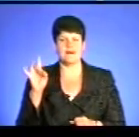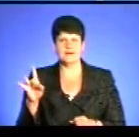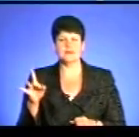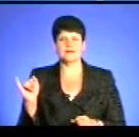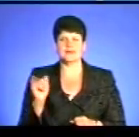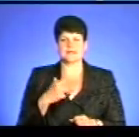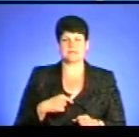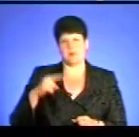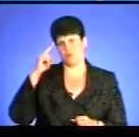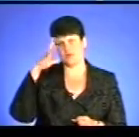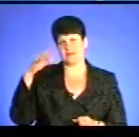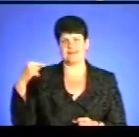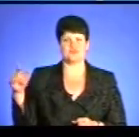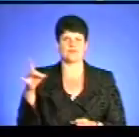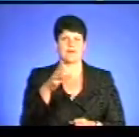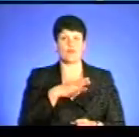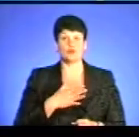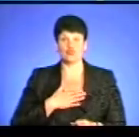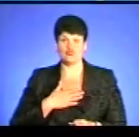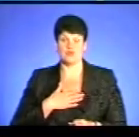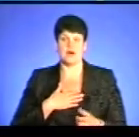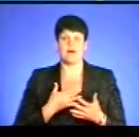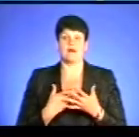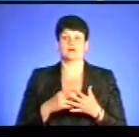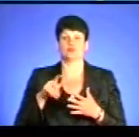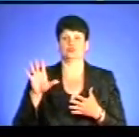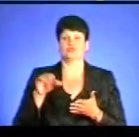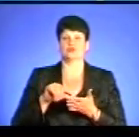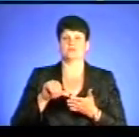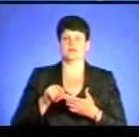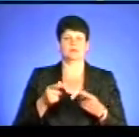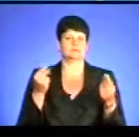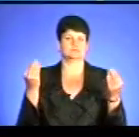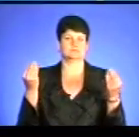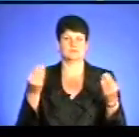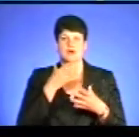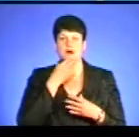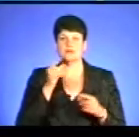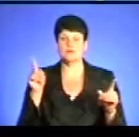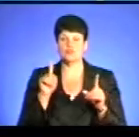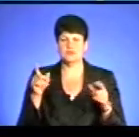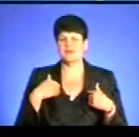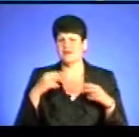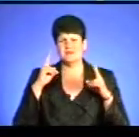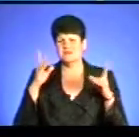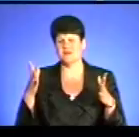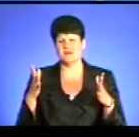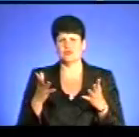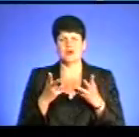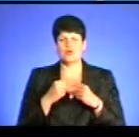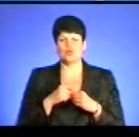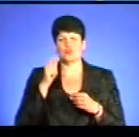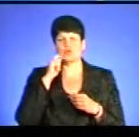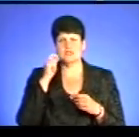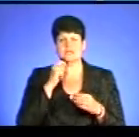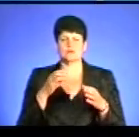скажімо так, популяризувати на інших регіонах. От тут нас, скажімо, люди виступають, і ми супергарно музику. Я не знаю там наркологу українського контенту в групі музеєв,